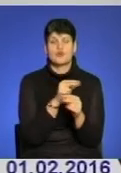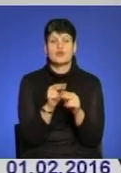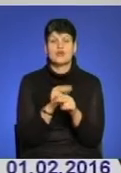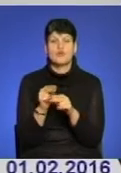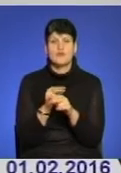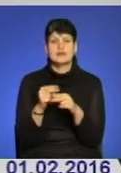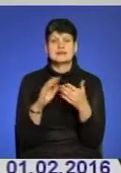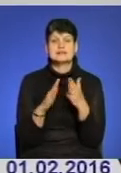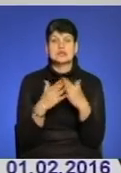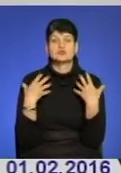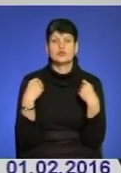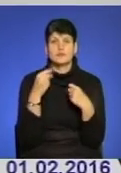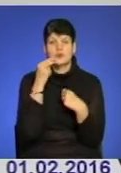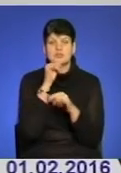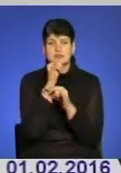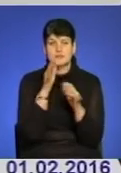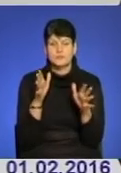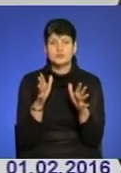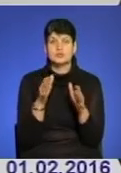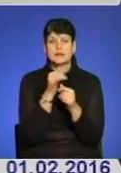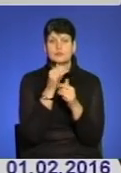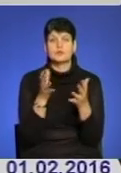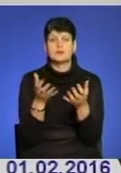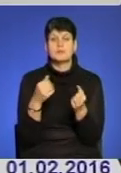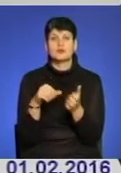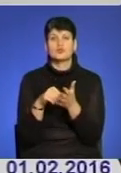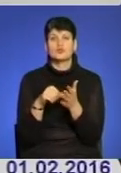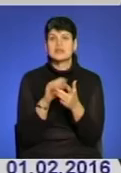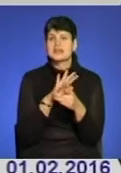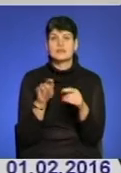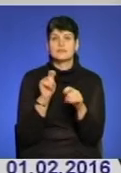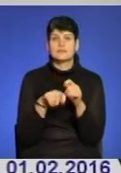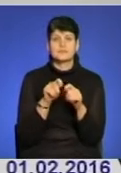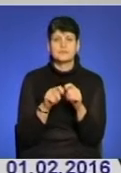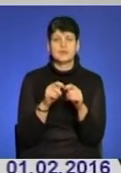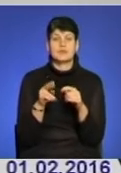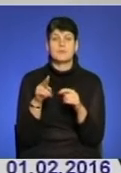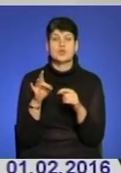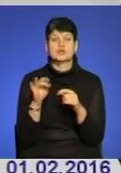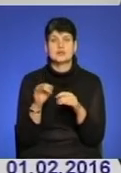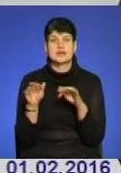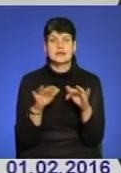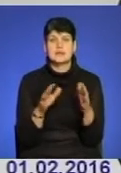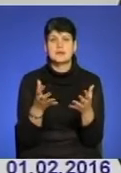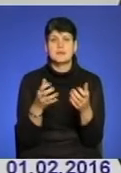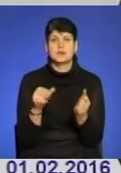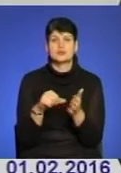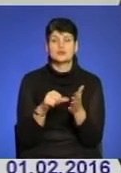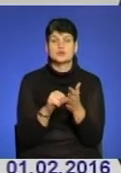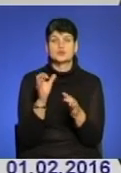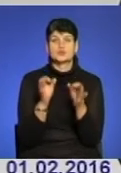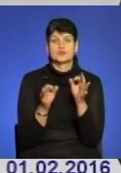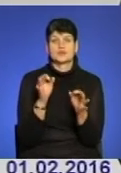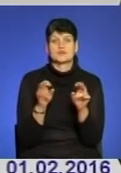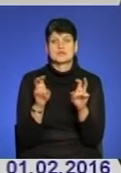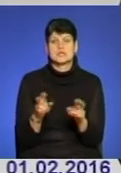здоров'я його покращитися не може, а відповідно він не може приймати участь ні в слідчих діях, ні в процесуальних діях, ні приймати участь в судових засіданнях.